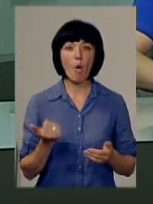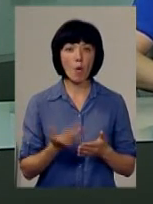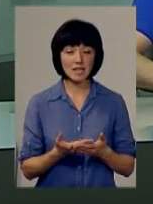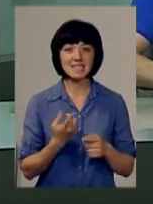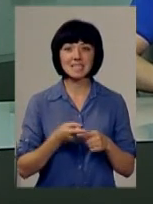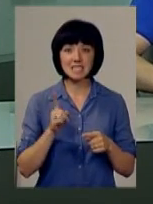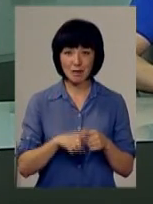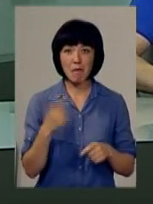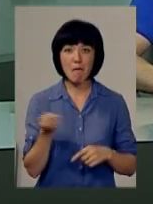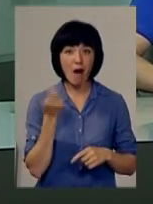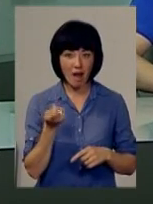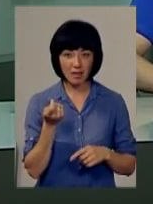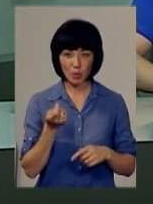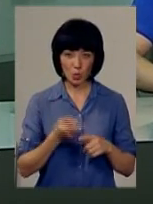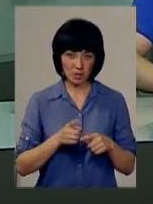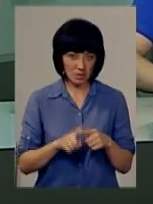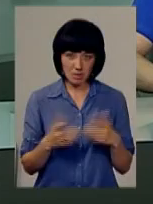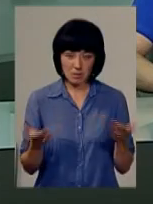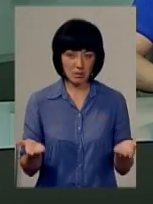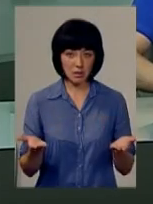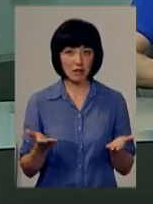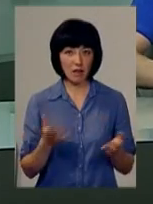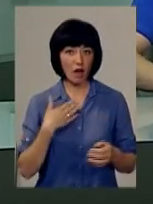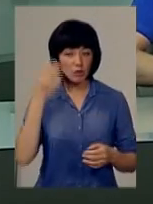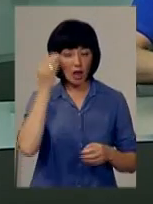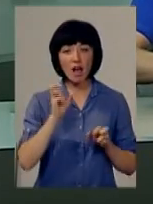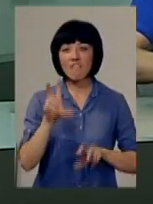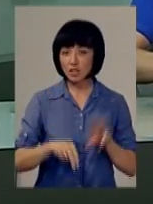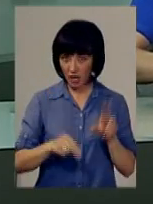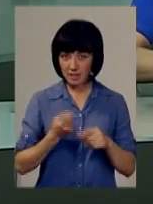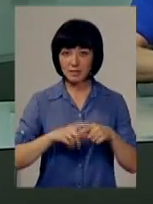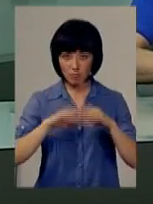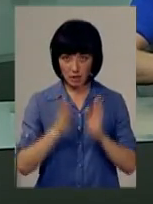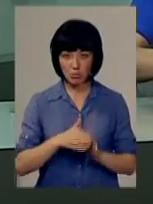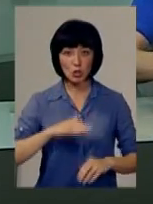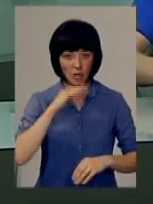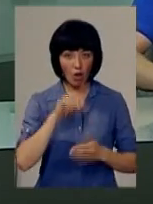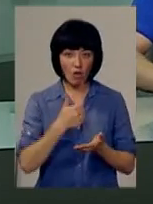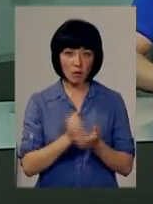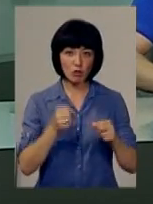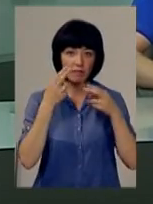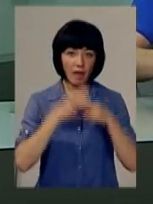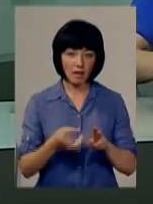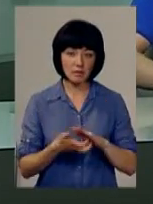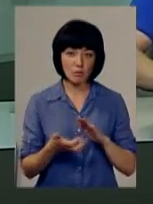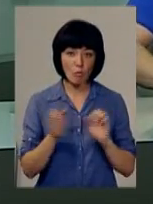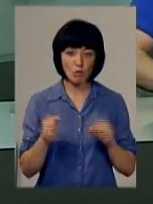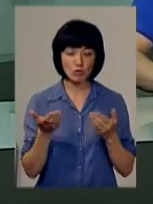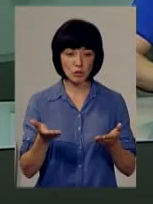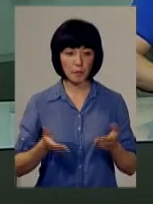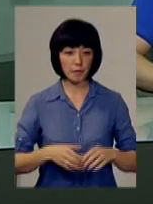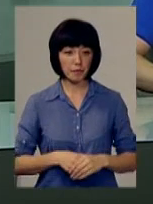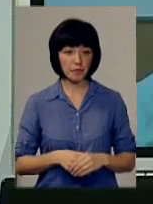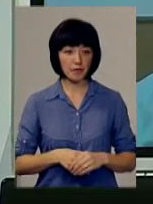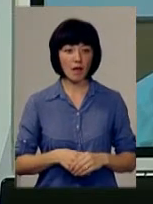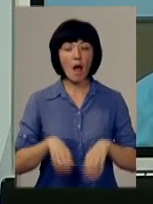Ось, ну, це ж мало, це Кріплина в морі, як на мене, чи, як ви вважаєте, чи, в принципі, це достатньо, головне, можливо, там, техніки не вистачає, може, ви більш поінформовували?